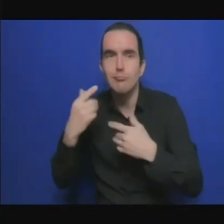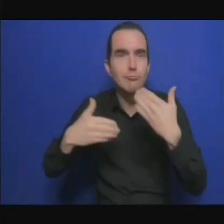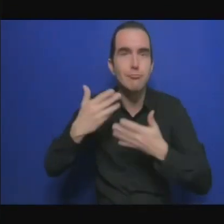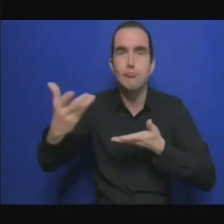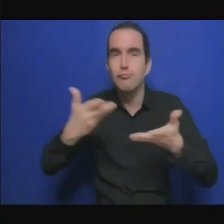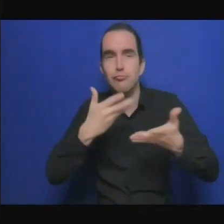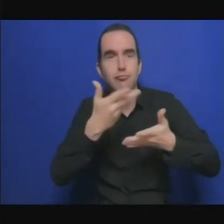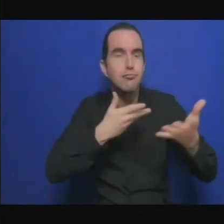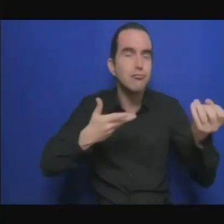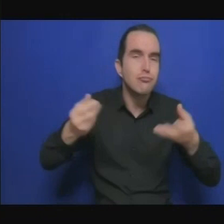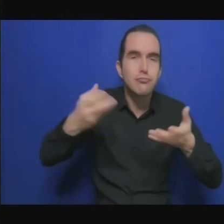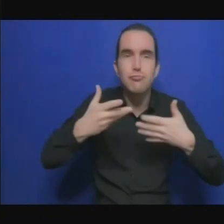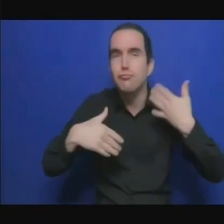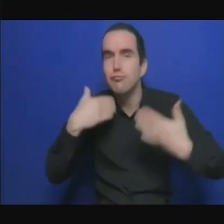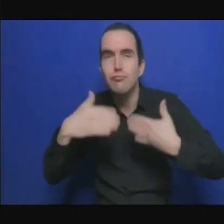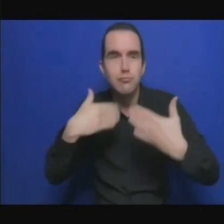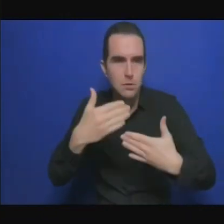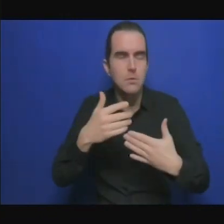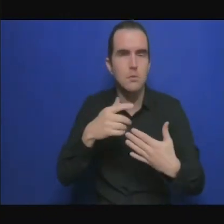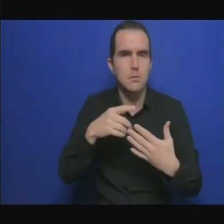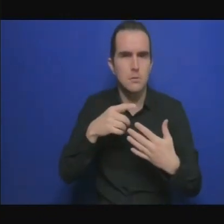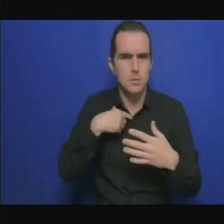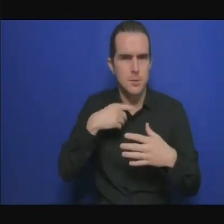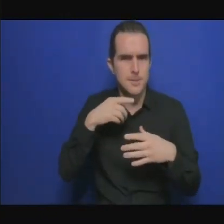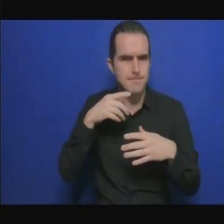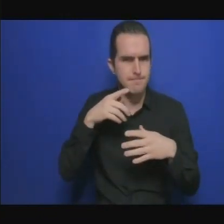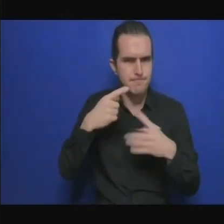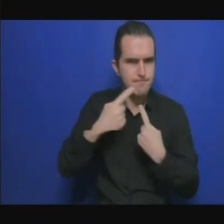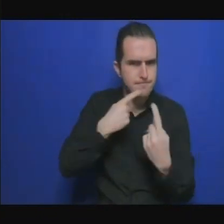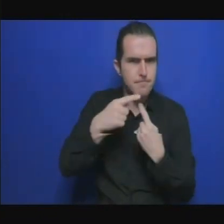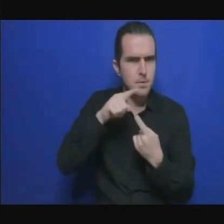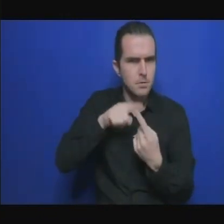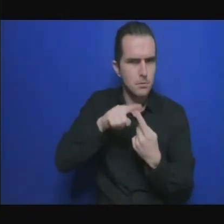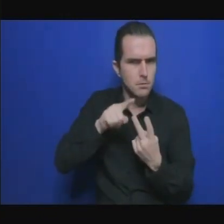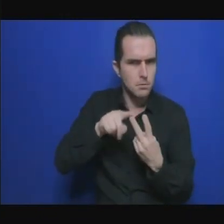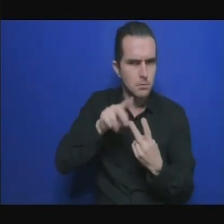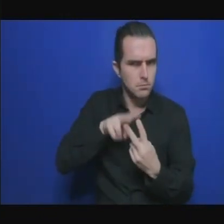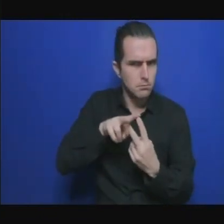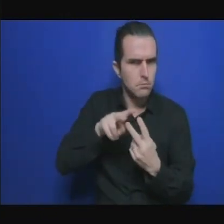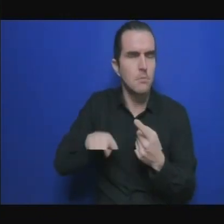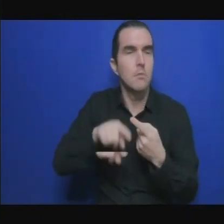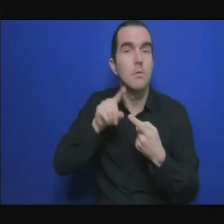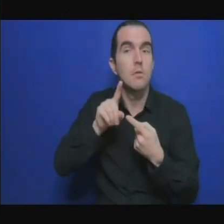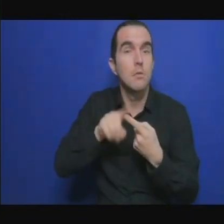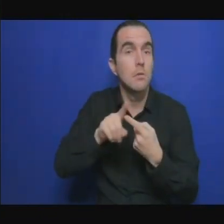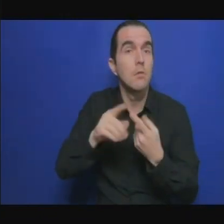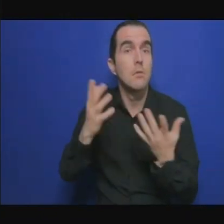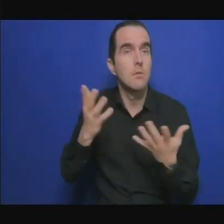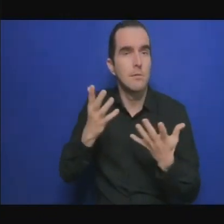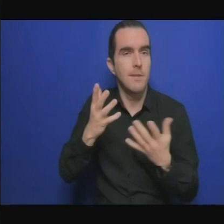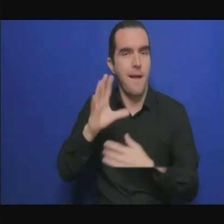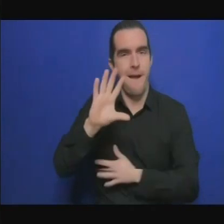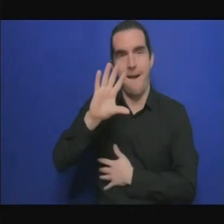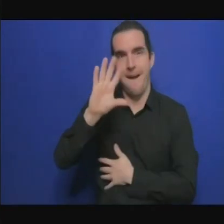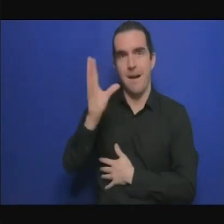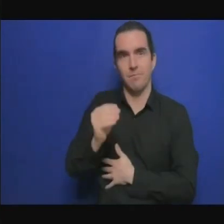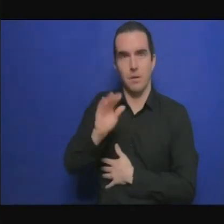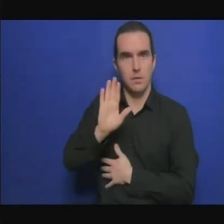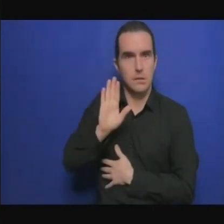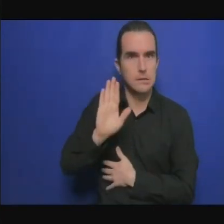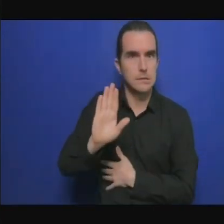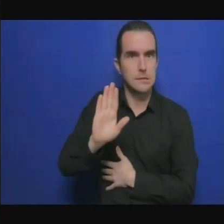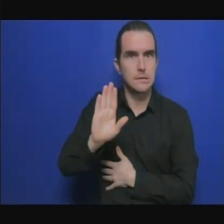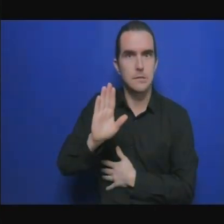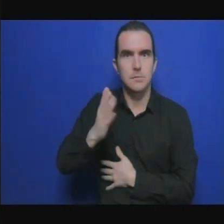parler des besoins spécifiques et des contextes spécifiques à l'Afrique. Il faut reconnaître ce contexte. Il y a des discussions au niveau de la